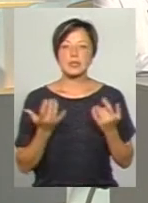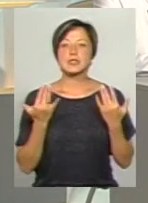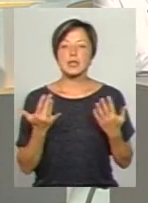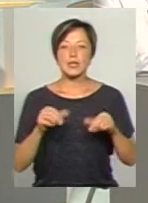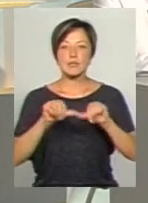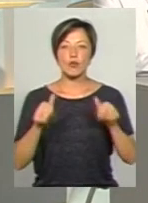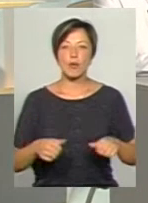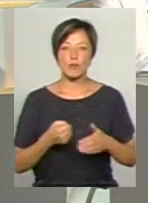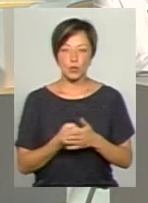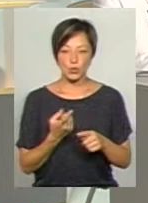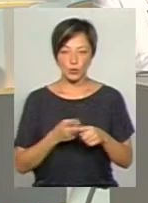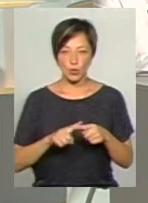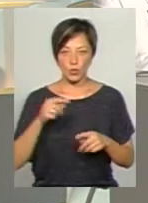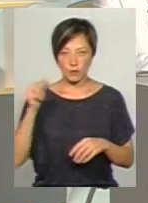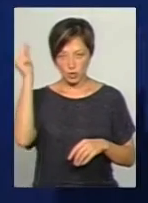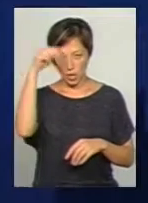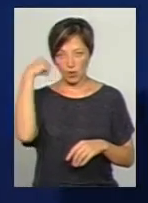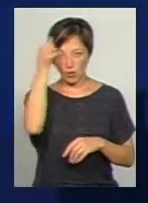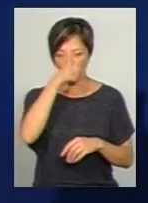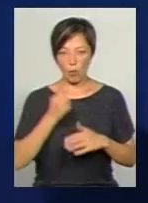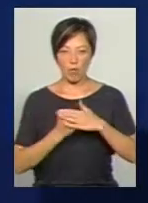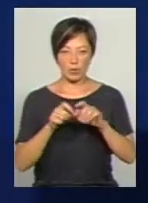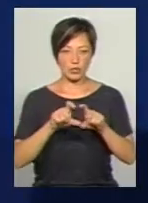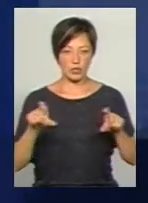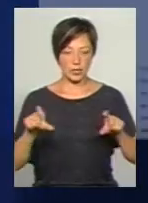сформовано до цього навчального року опорних шкіл?